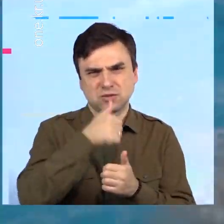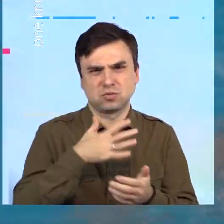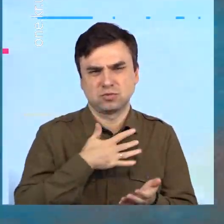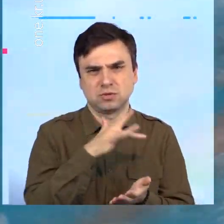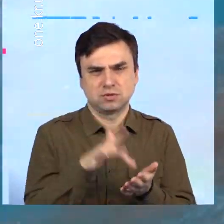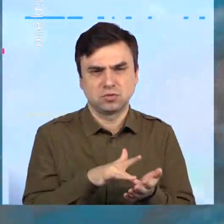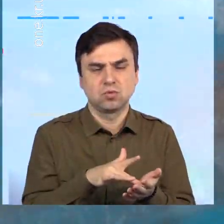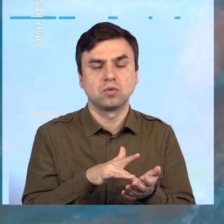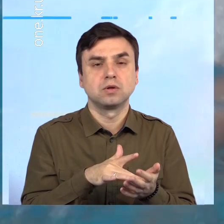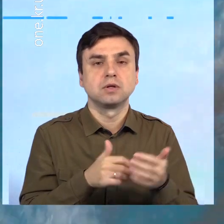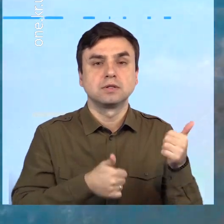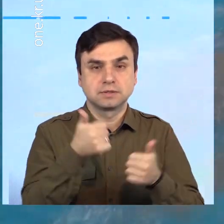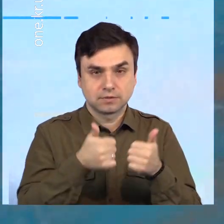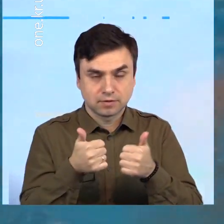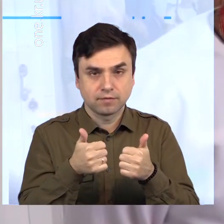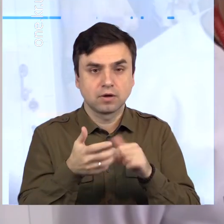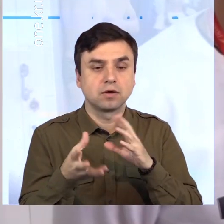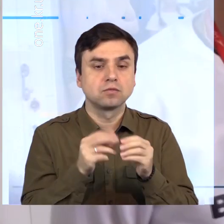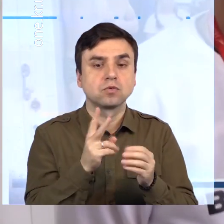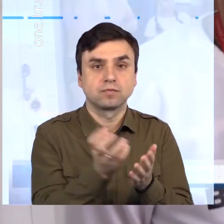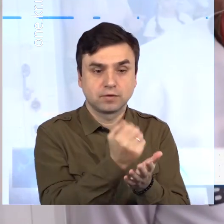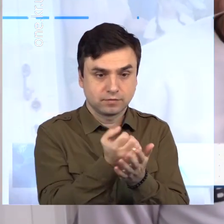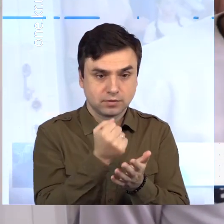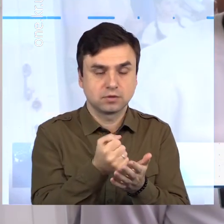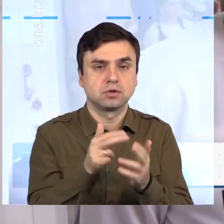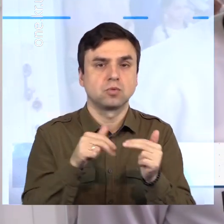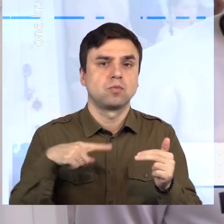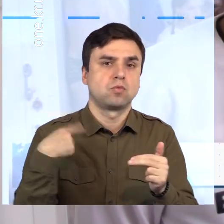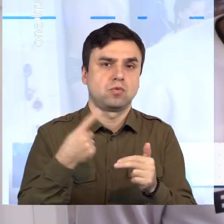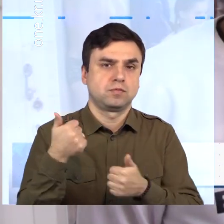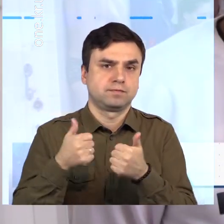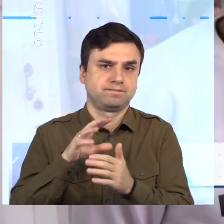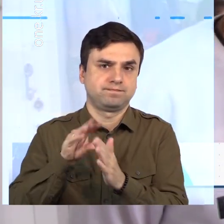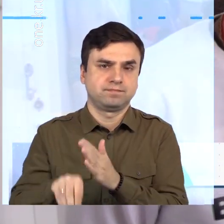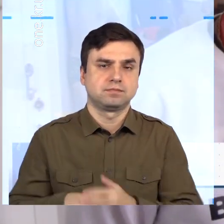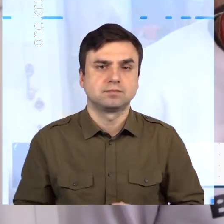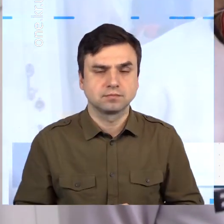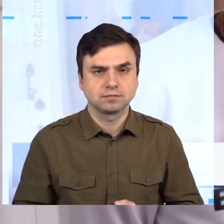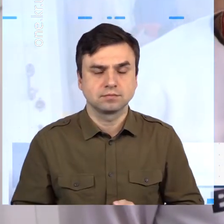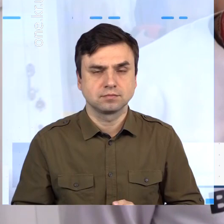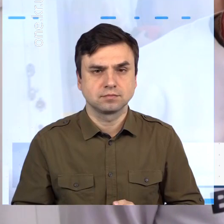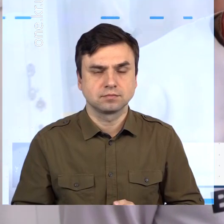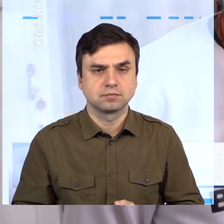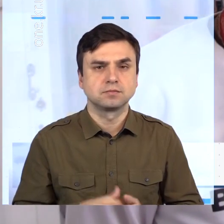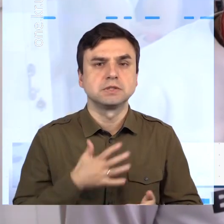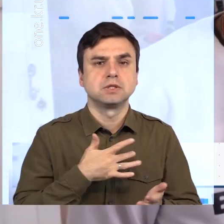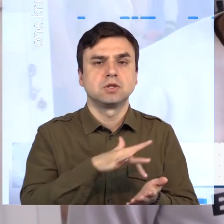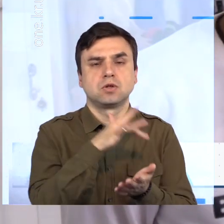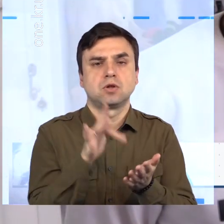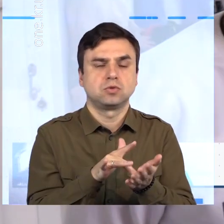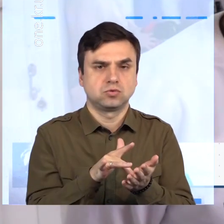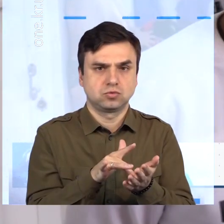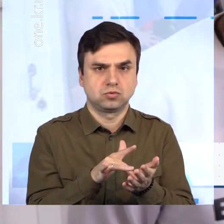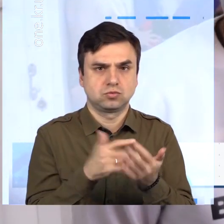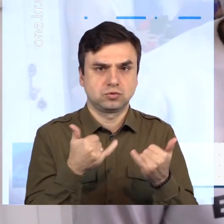відбирають кращих із кращих до обласної збірної. Ми проводимо чемпіонат міста. Це є контрольним стартом